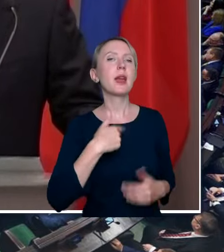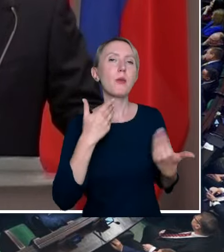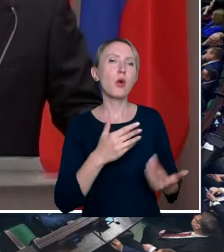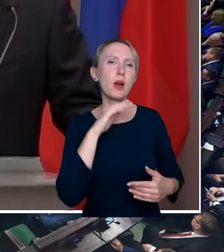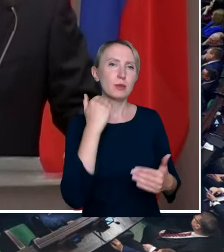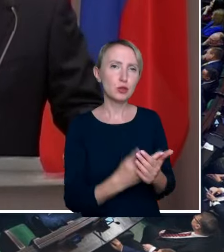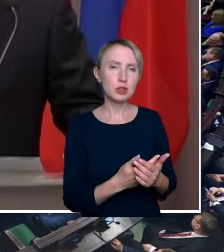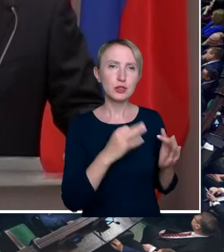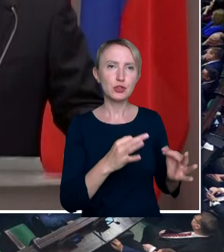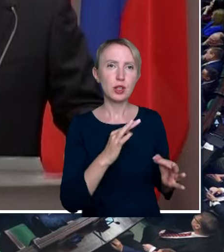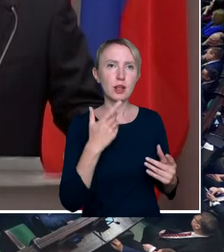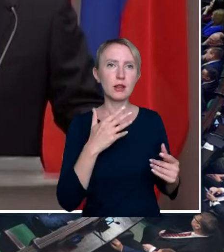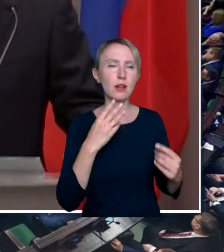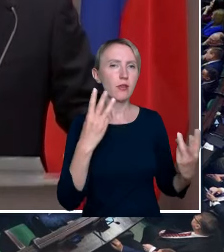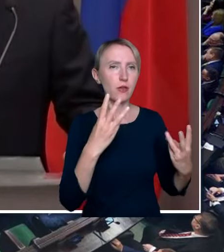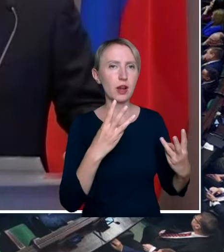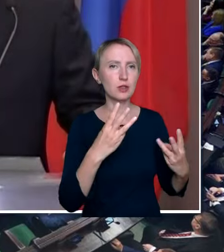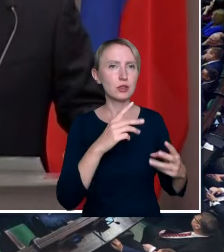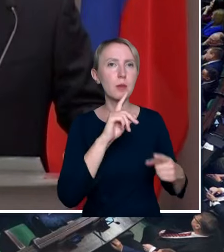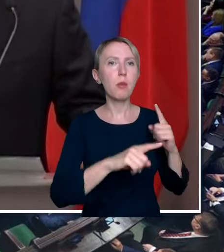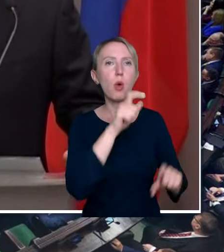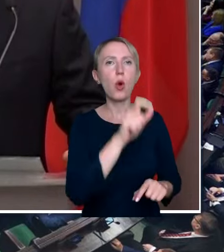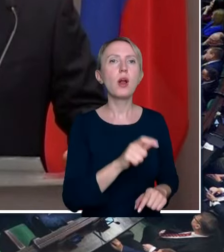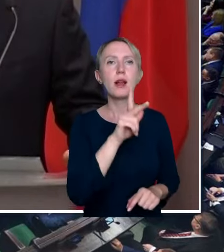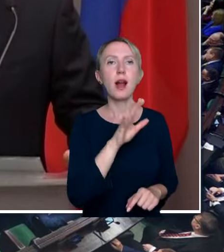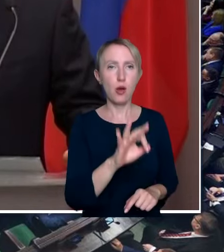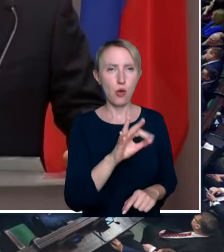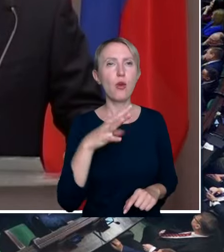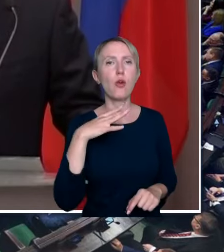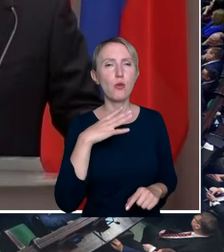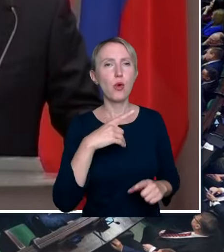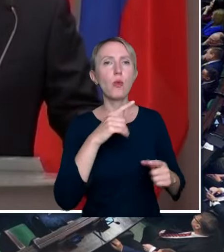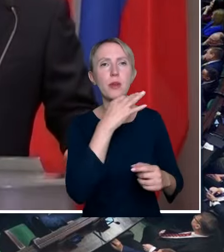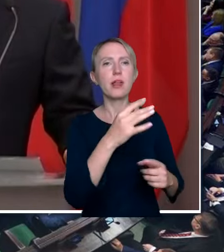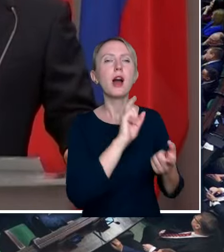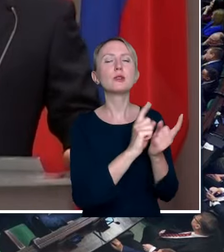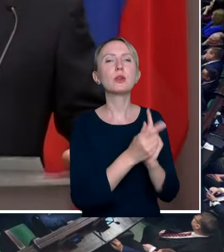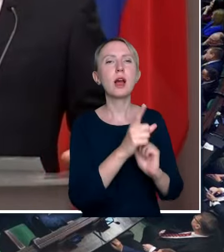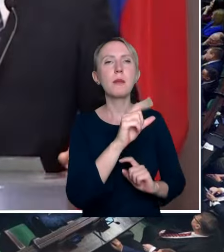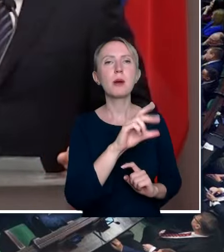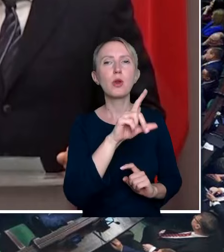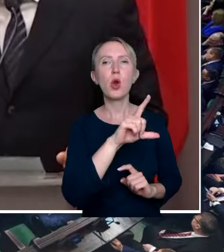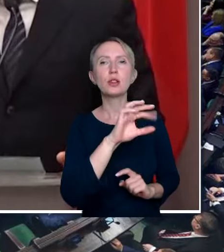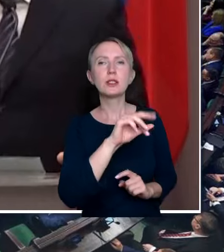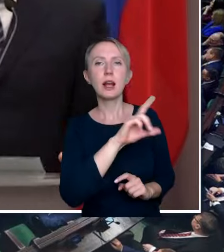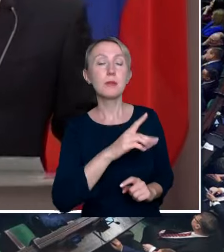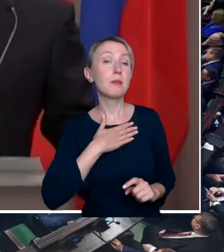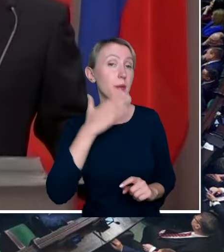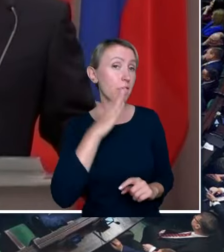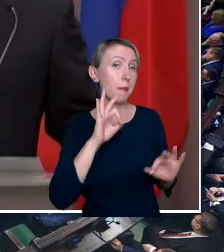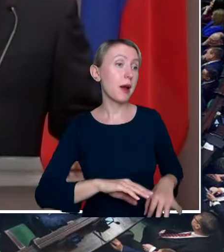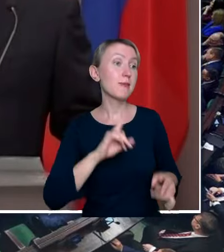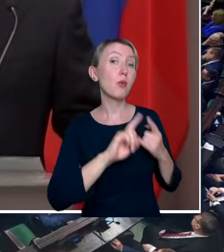że dzisiaj jeden z wpływowych polityków Koalicji Obywatelskiej otrzymał pytania właśnie o spotkania z Pablo Gonzalezem. Mamy nadzieję, że pan polityk